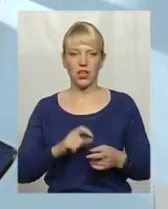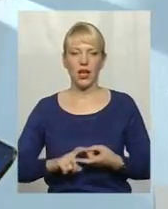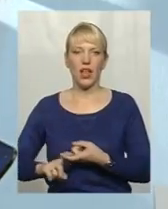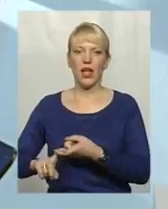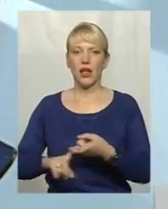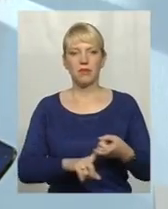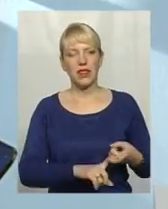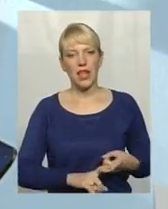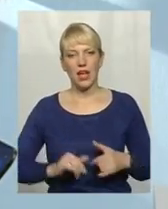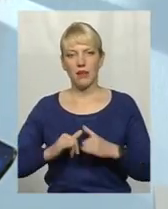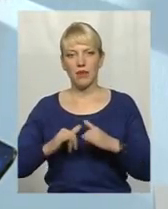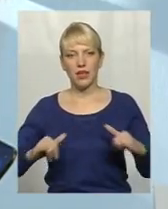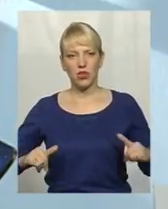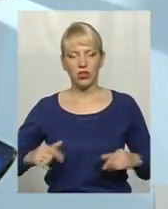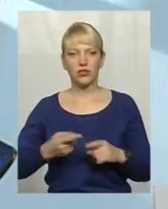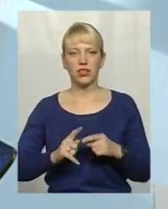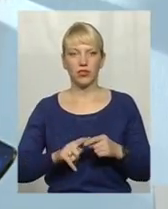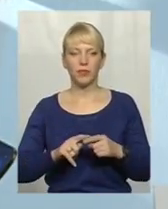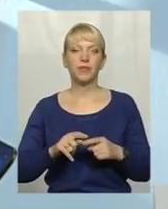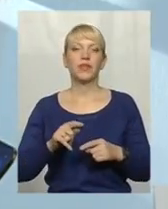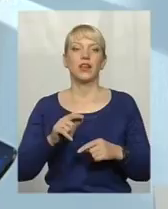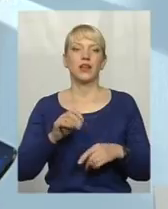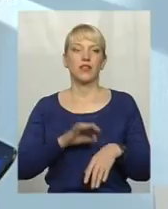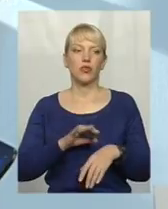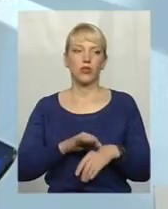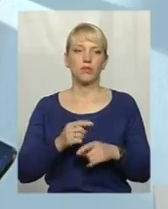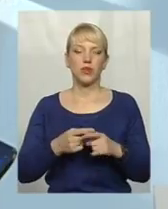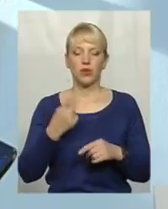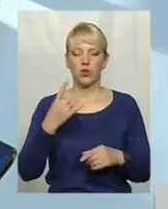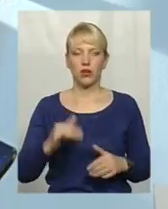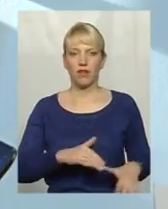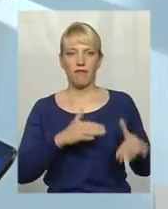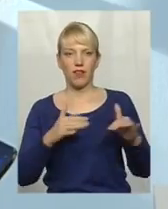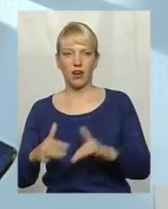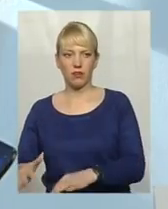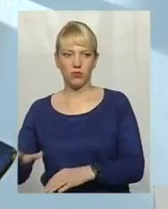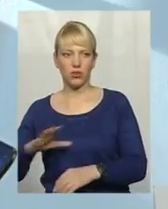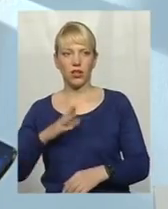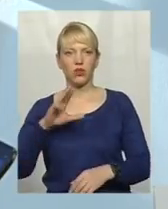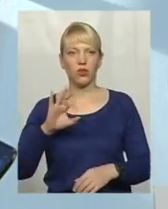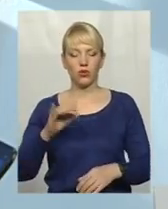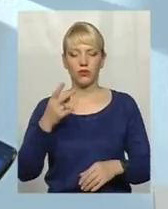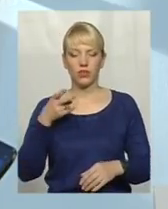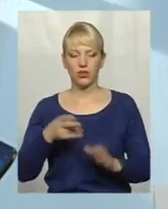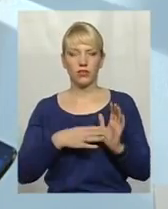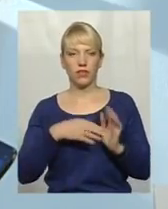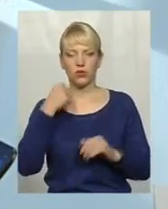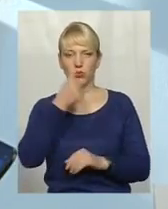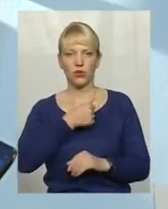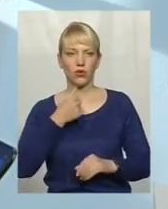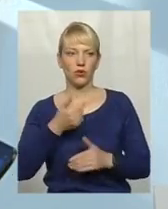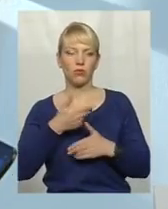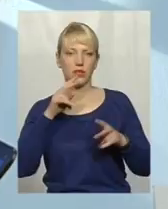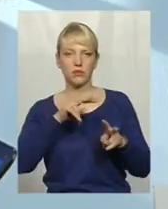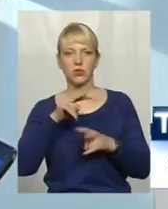грипу тривала і вона була однохвильова, то з 2009 року ми